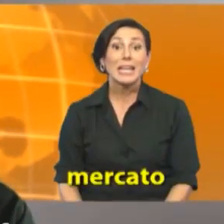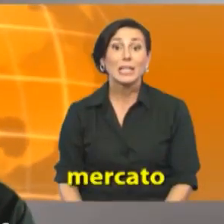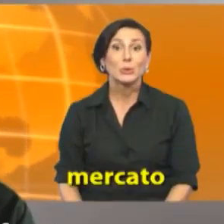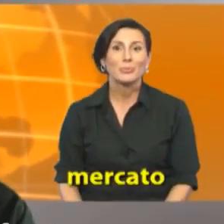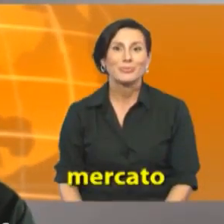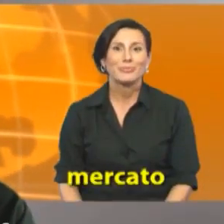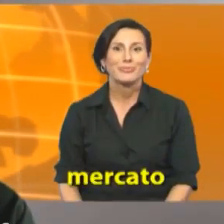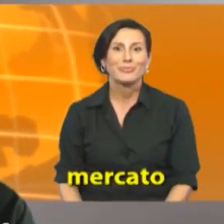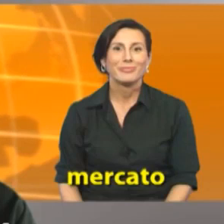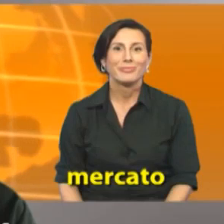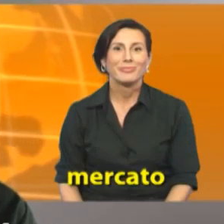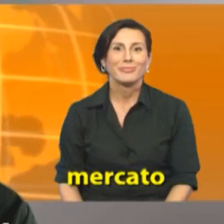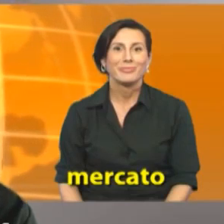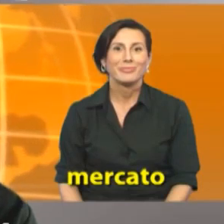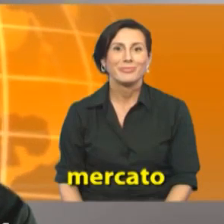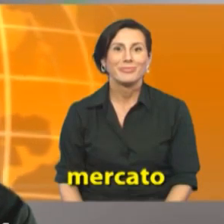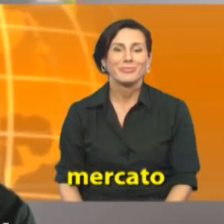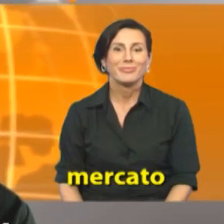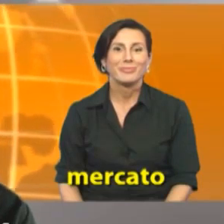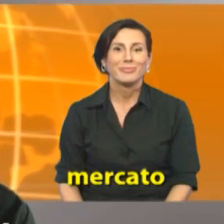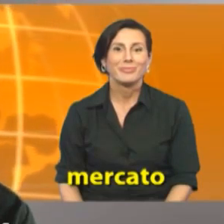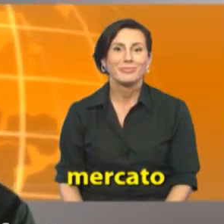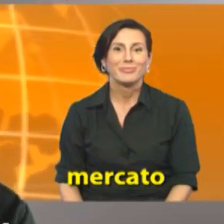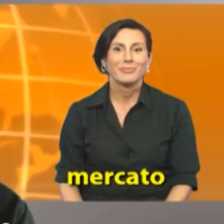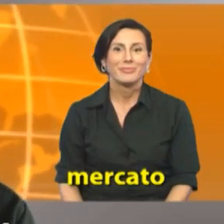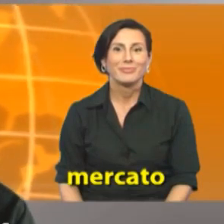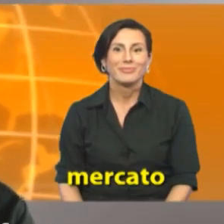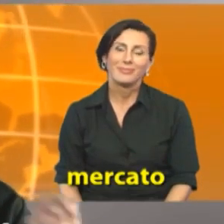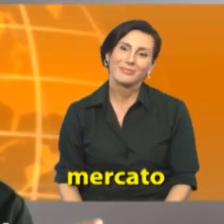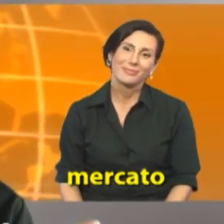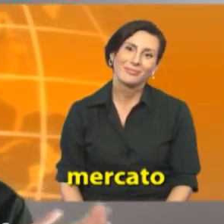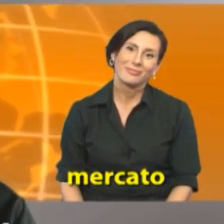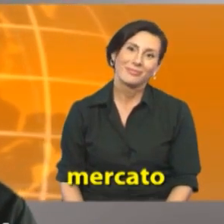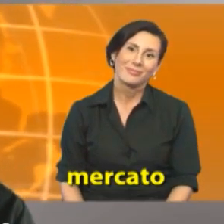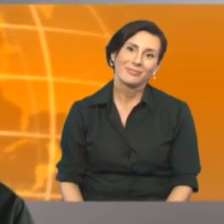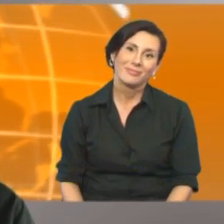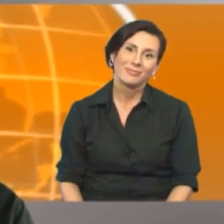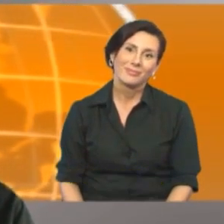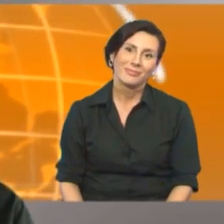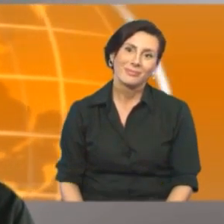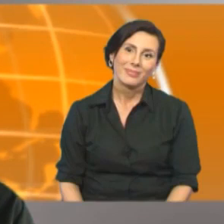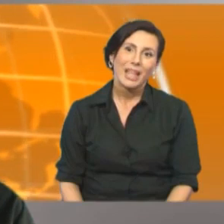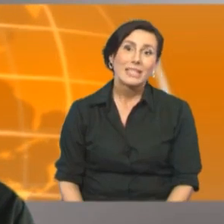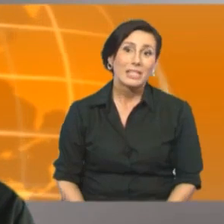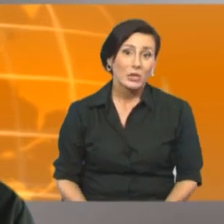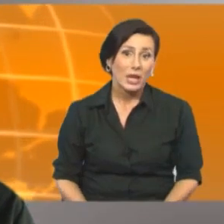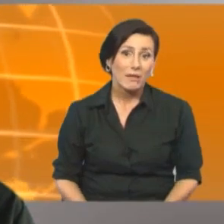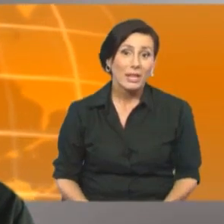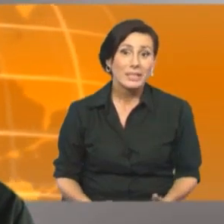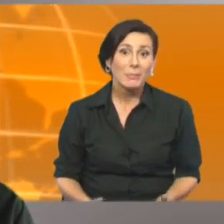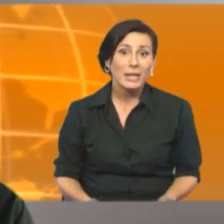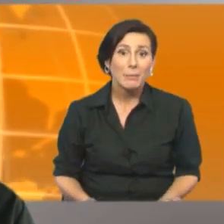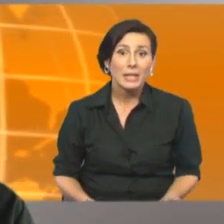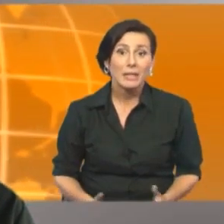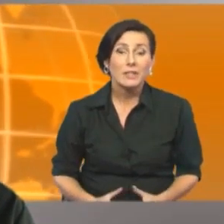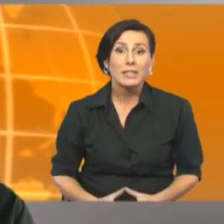mercato market market se c'è